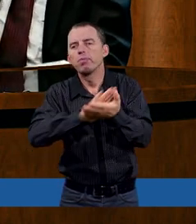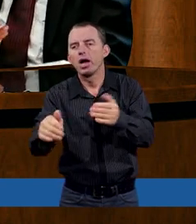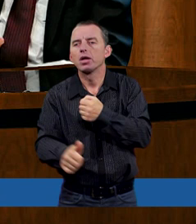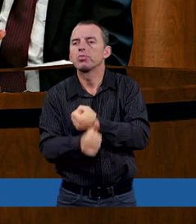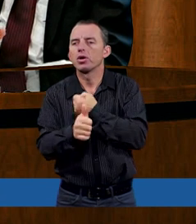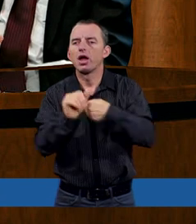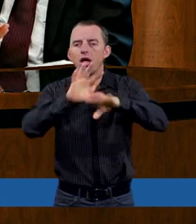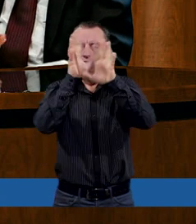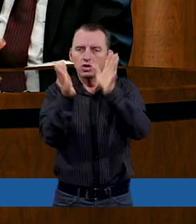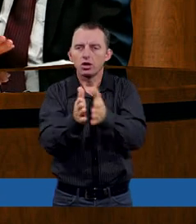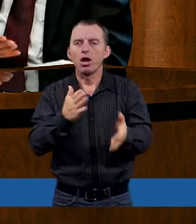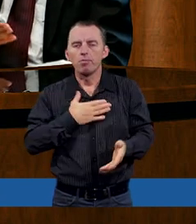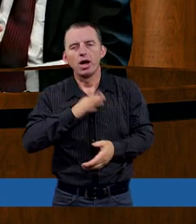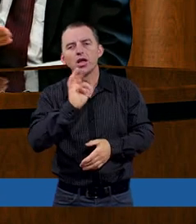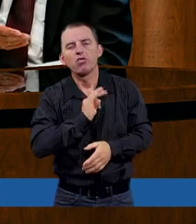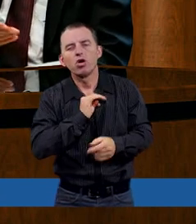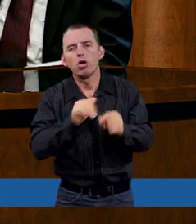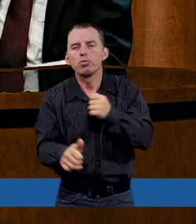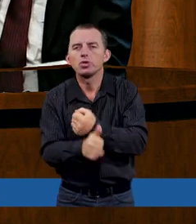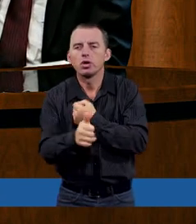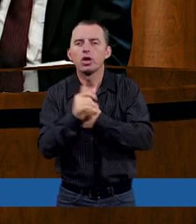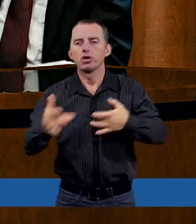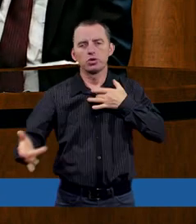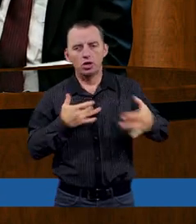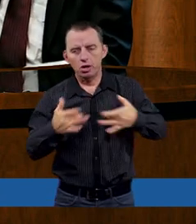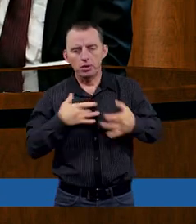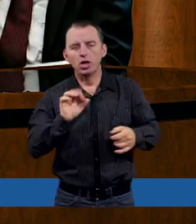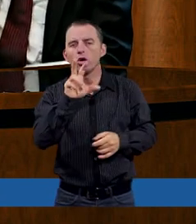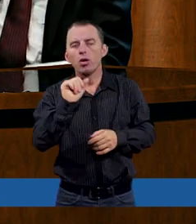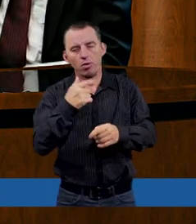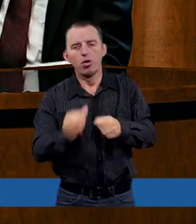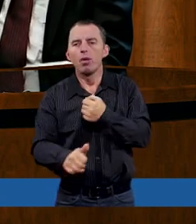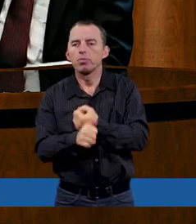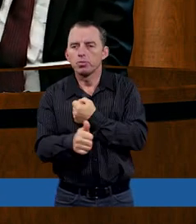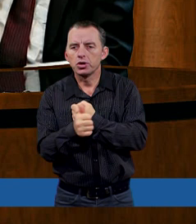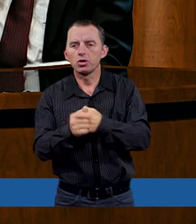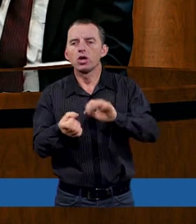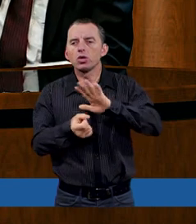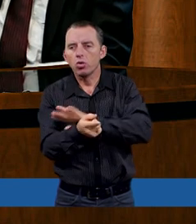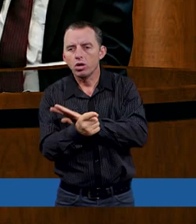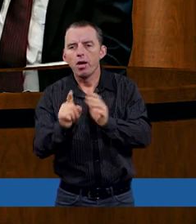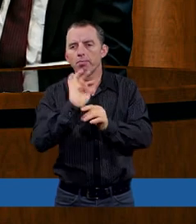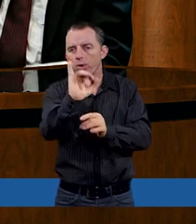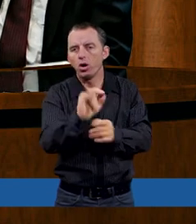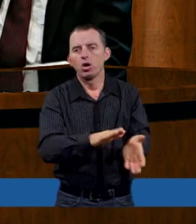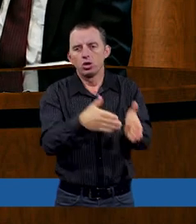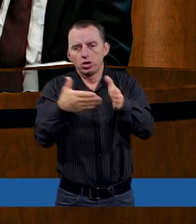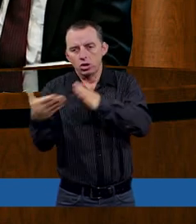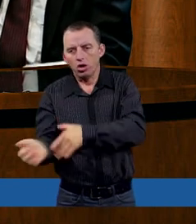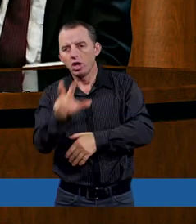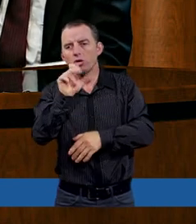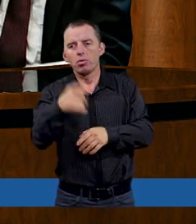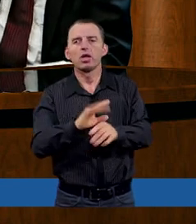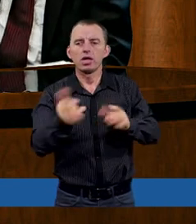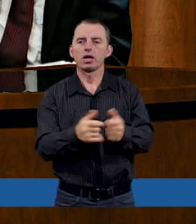że wszystko ma swoją przyczynę. Jeśli cierpienia Hioba były skutkiem, to przyczyna leżała gdzie? Po jego stronie. W jakiejś jego